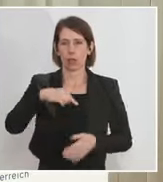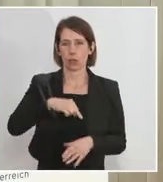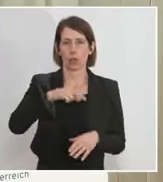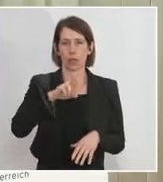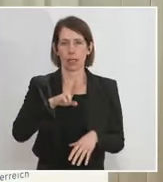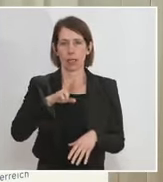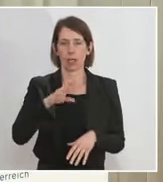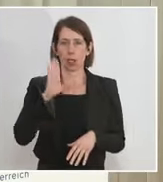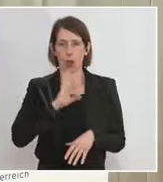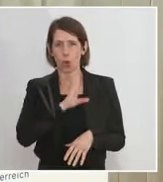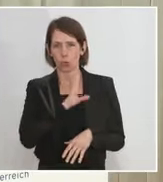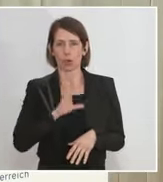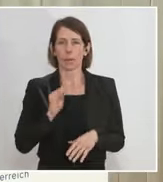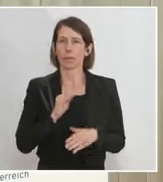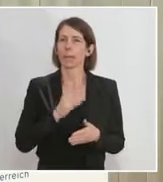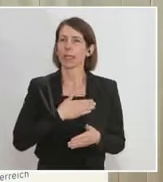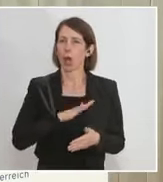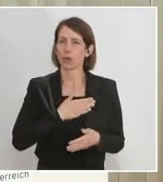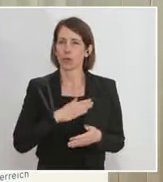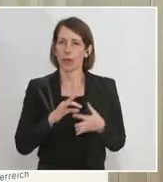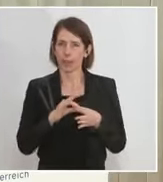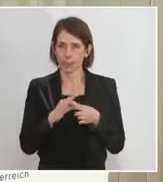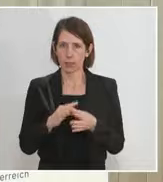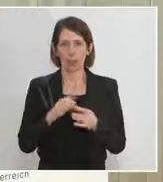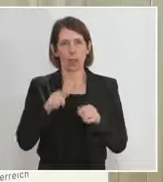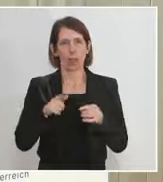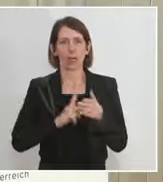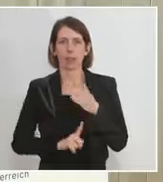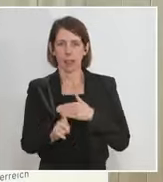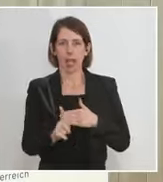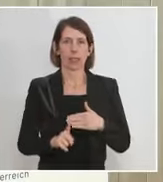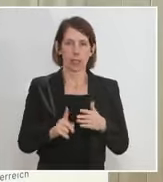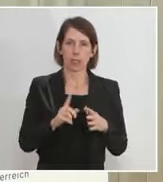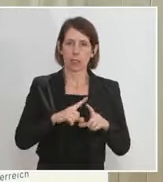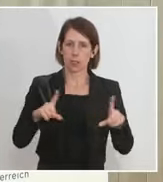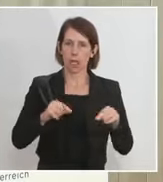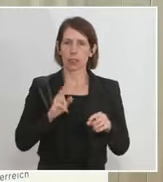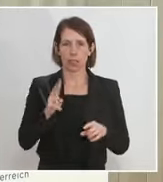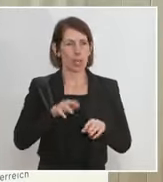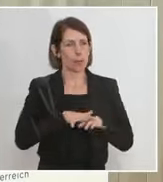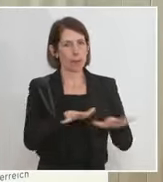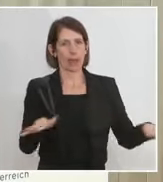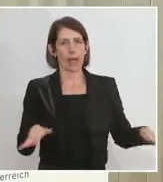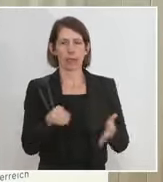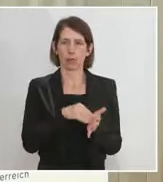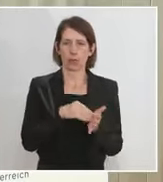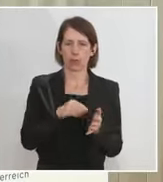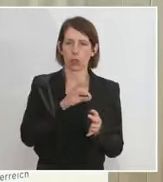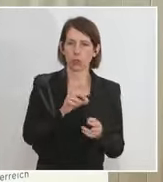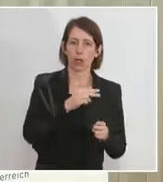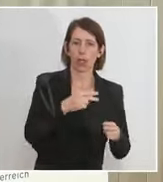Verbindung mit einem Ausweis geben wird, der als Eintrittskarte breitflächig eingesetzt werden kann, zum Beispiel ins Restaurant